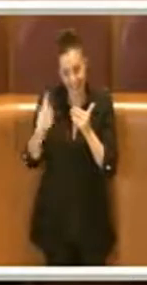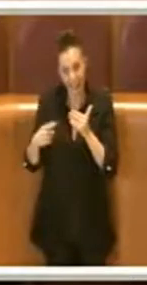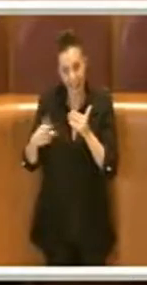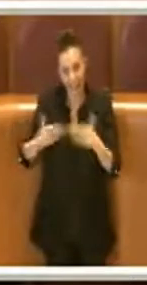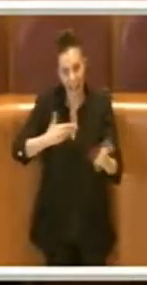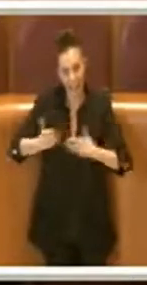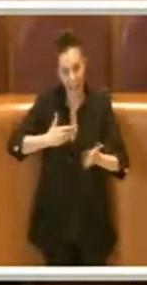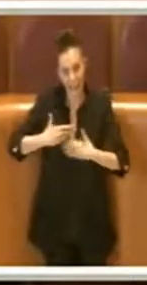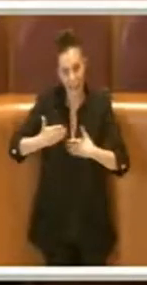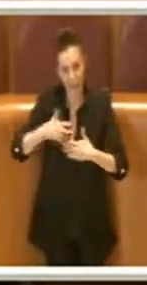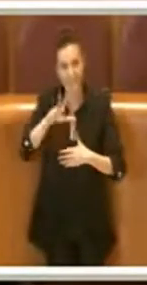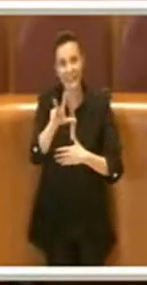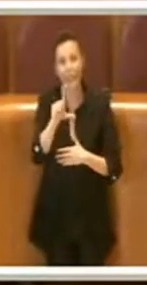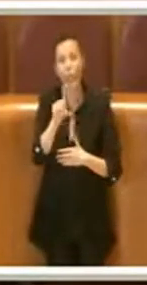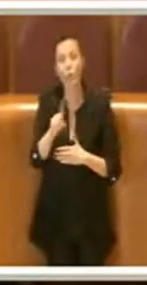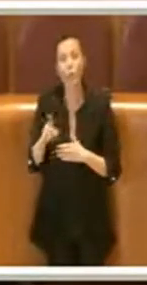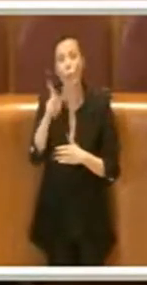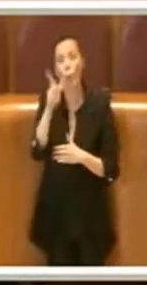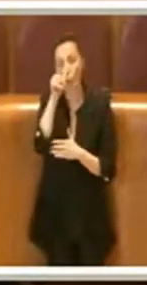il 31 luglio.